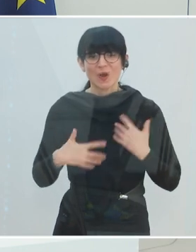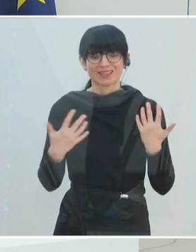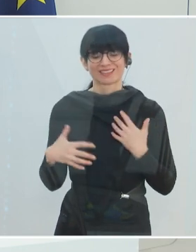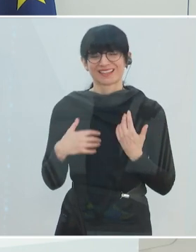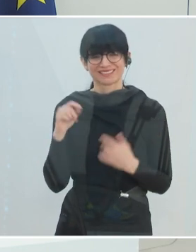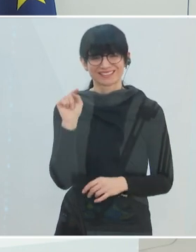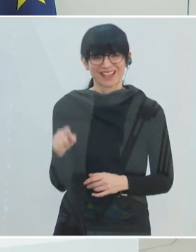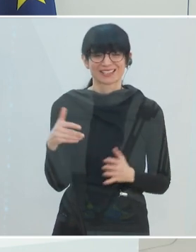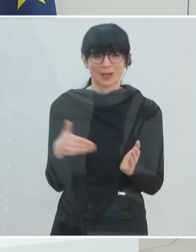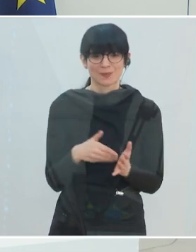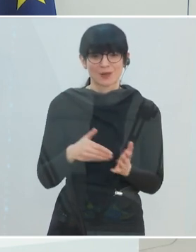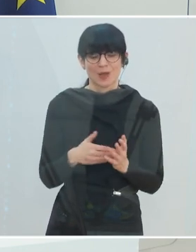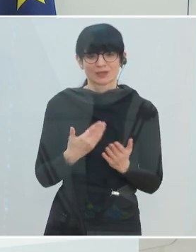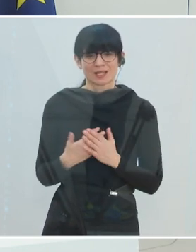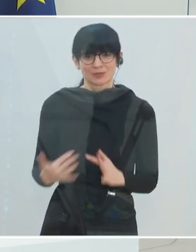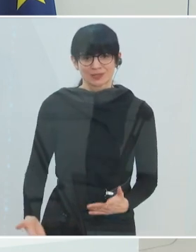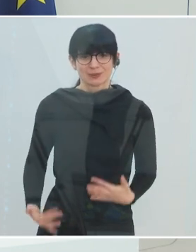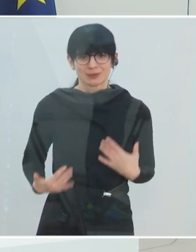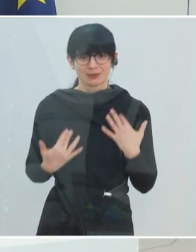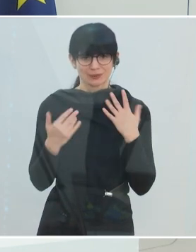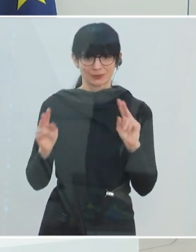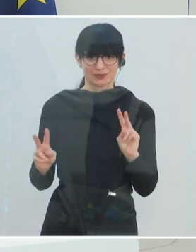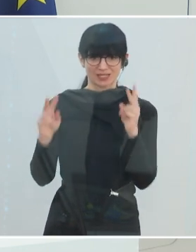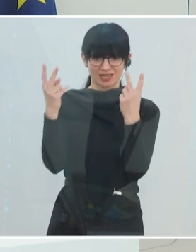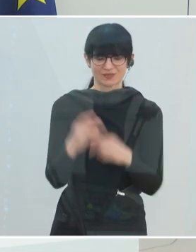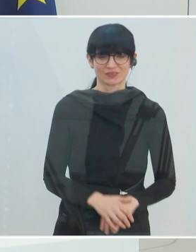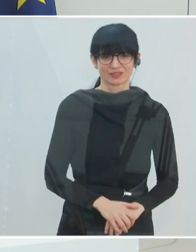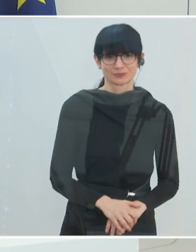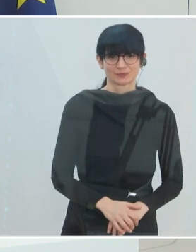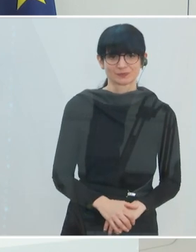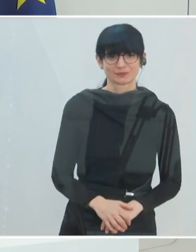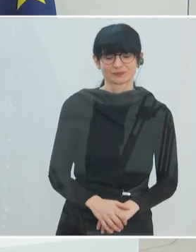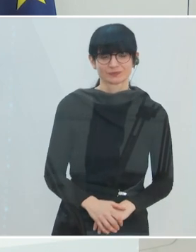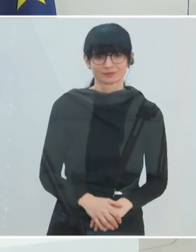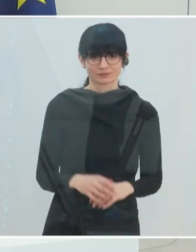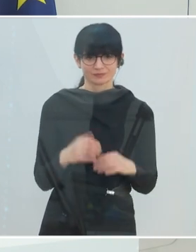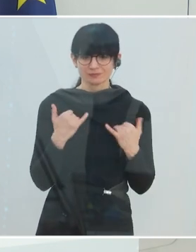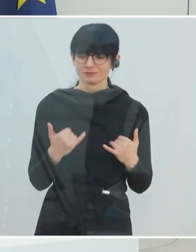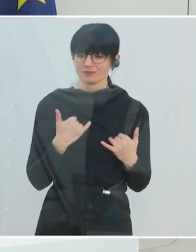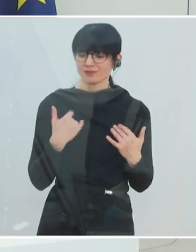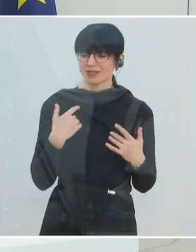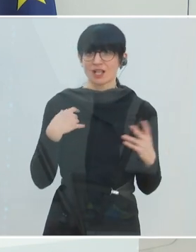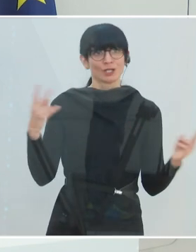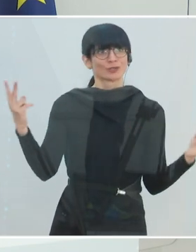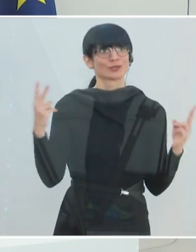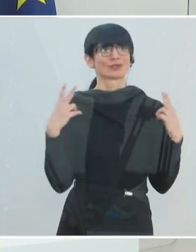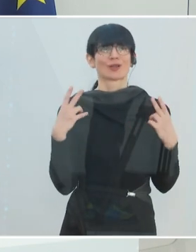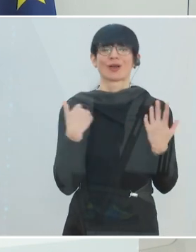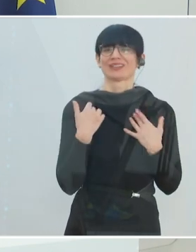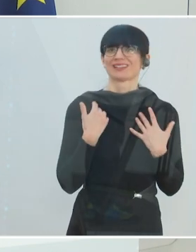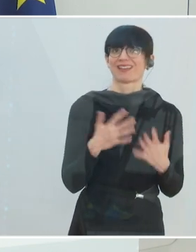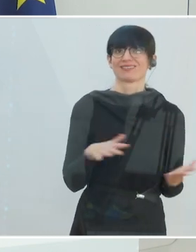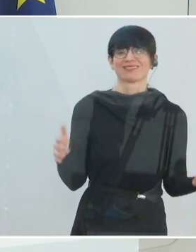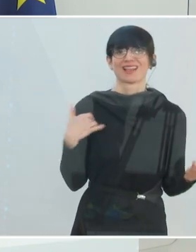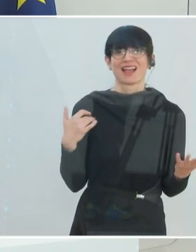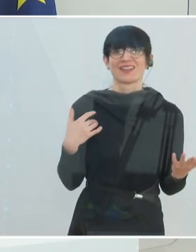allermeisten Kraft. Heute in der Früh haben wir so einen Tag erleben dürfen, wo die Sonne scheint, wenn endlich das Licht